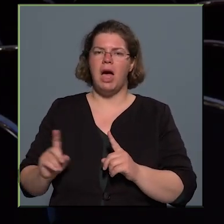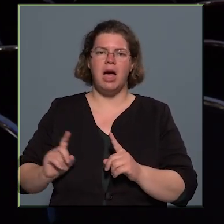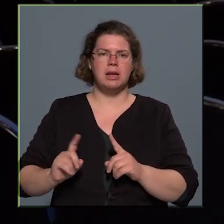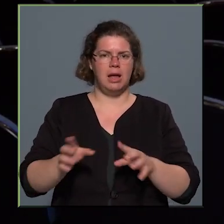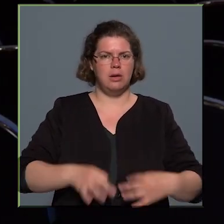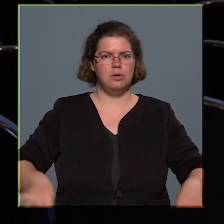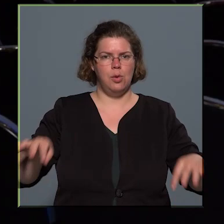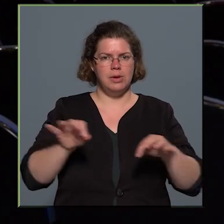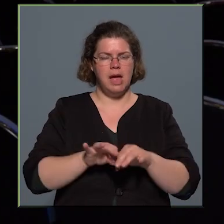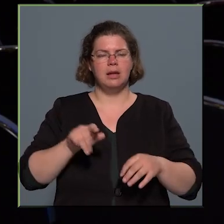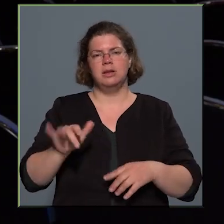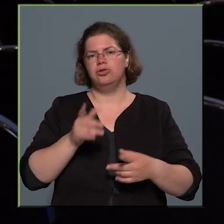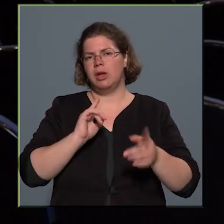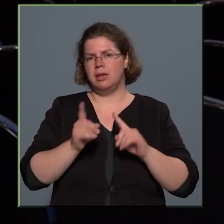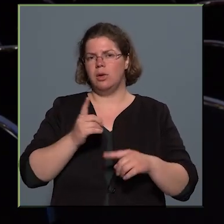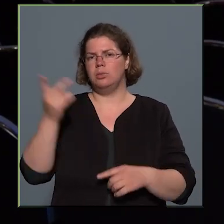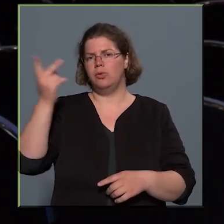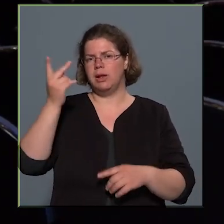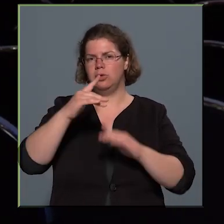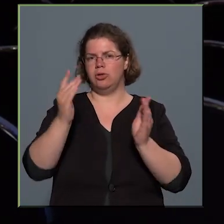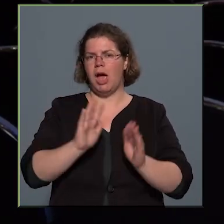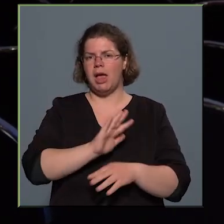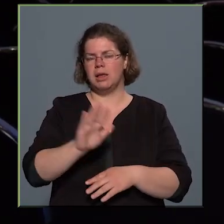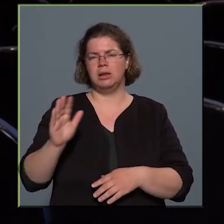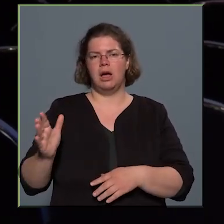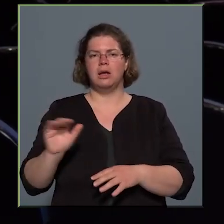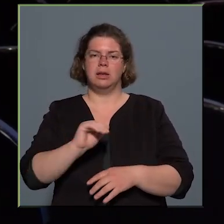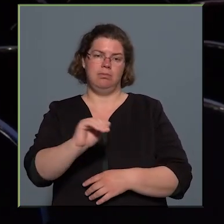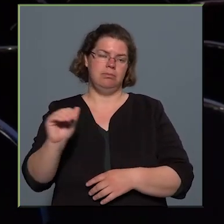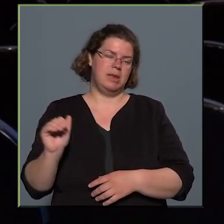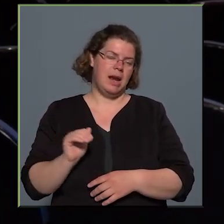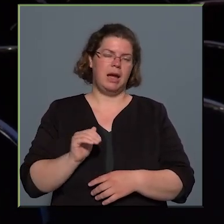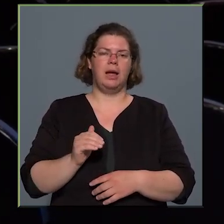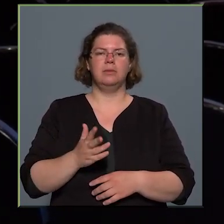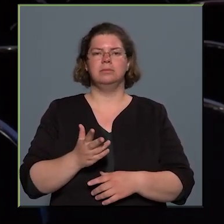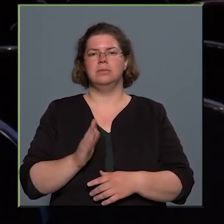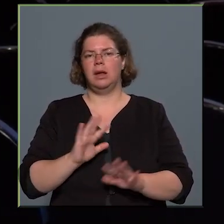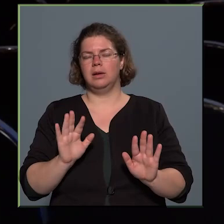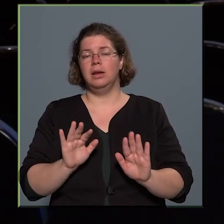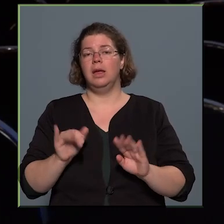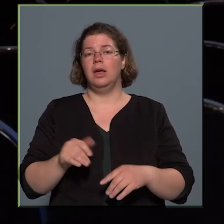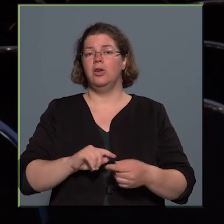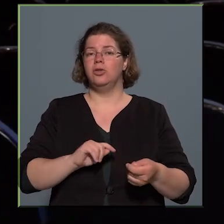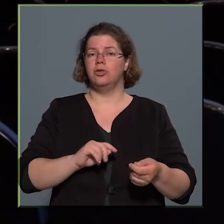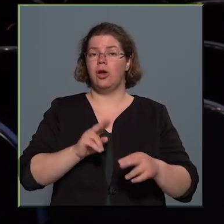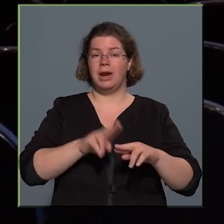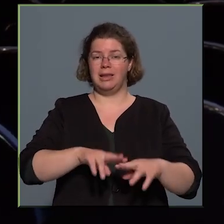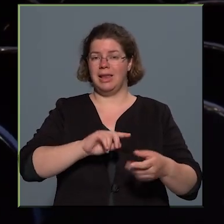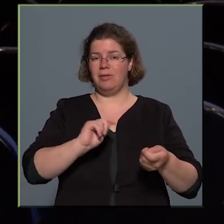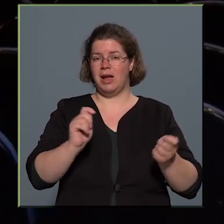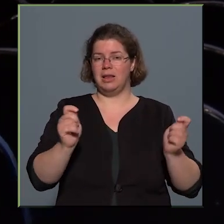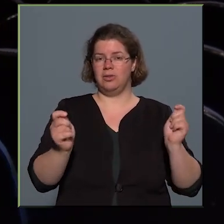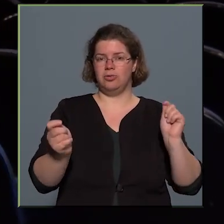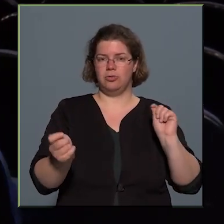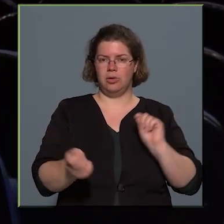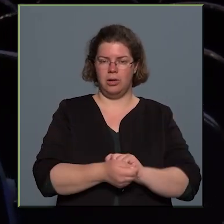az országot, és játszott művelődési játszakban gyerekeknek bábelőadást. Aztán minden megváltozott a rendszerváltással, az úgynevezett